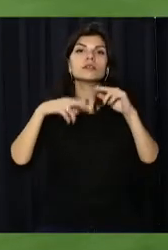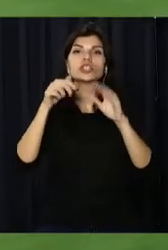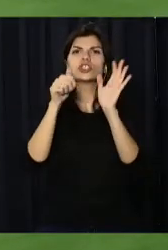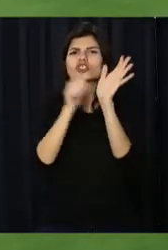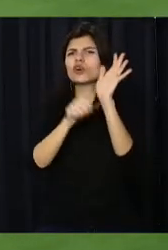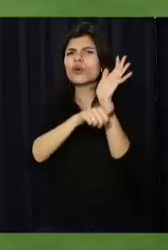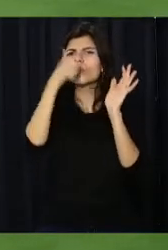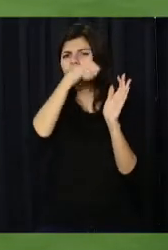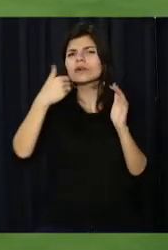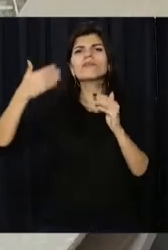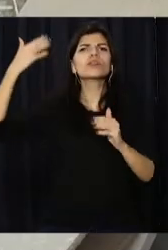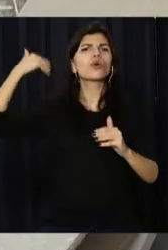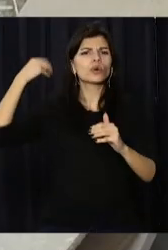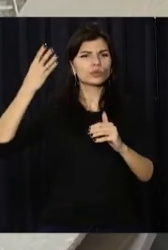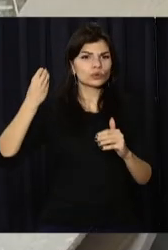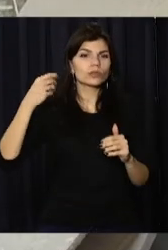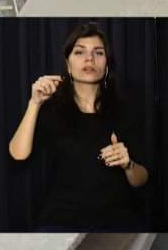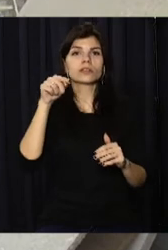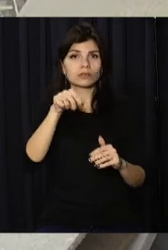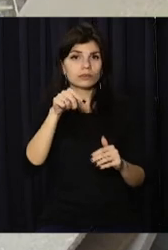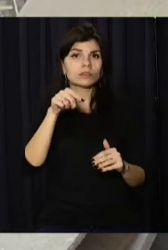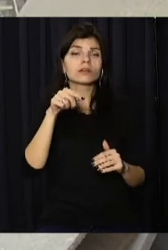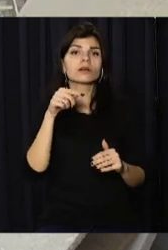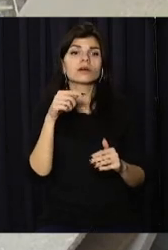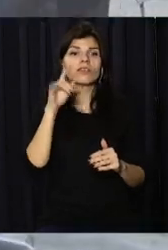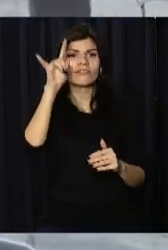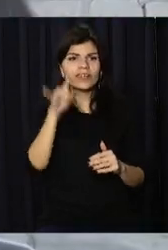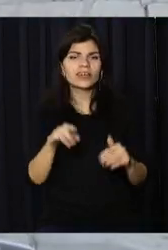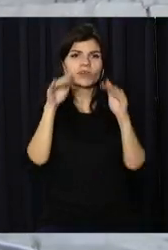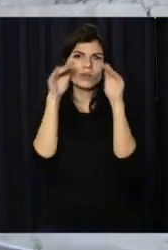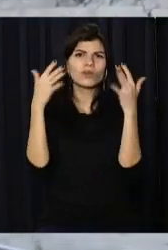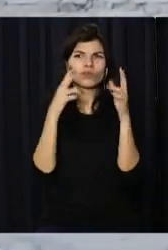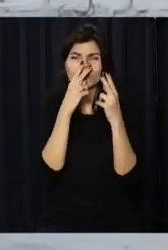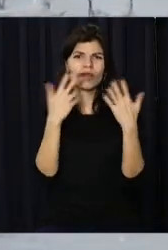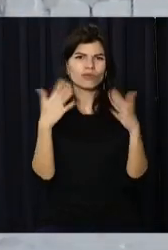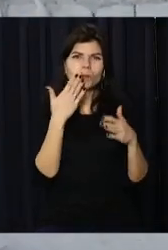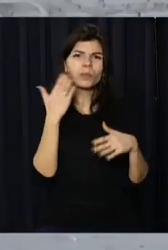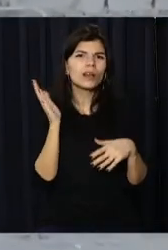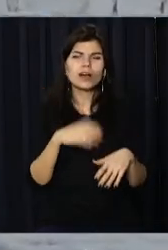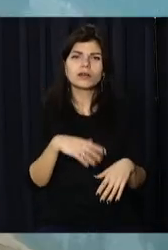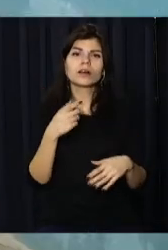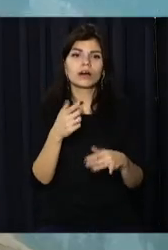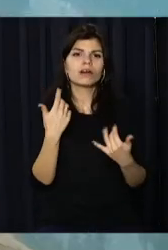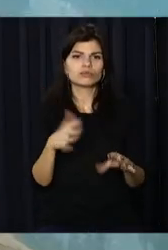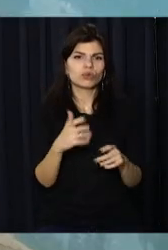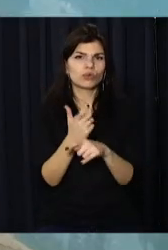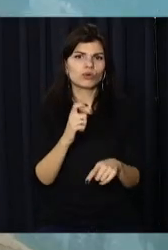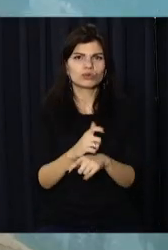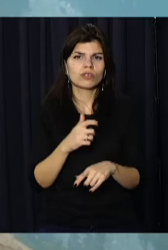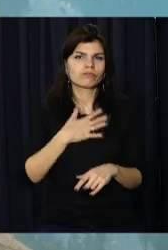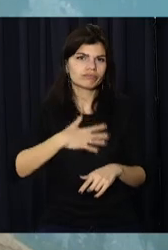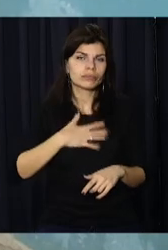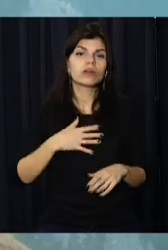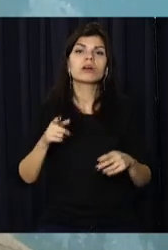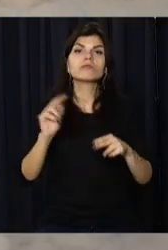60-х руках минулого століття. За цей час мережі, вікна та дах прийшли в занепад. А сам корпус став аварійним. Нині